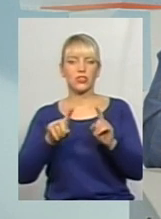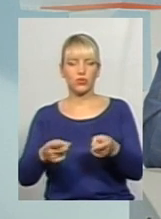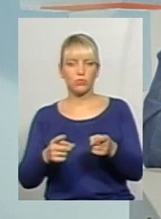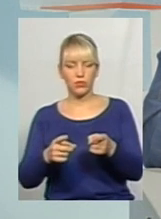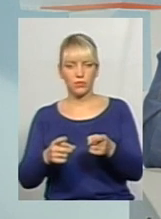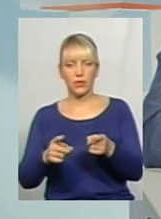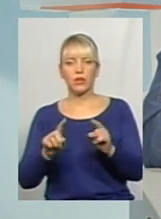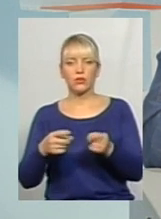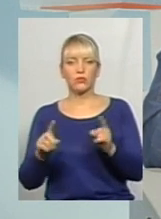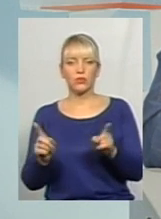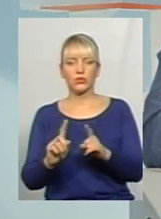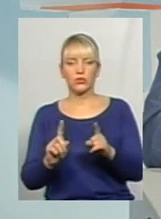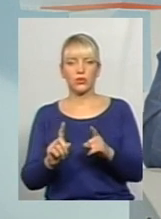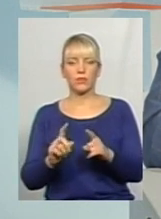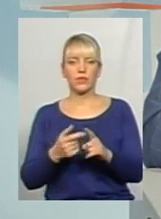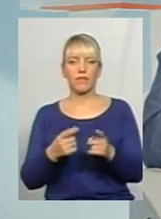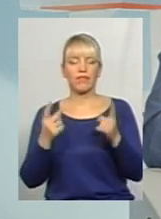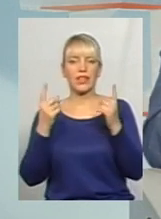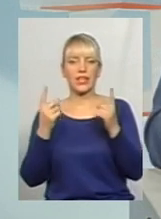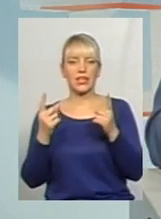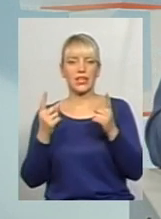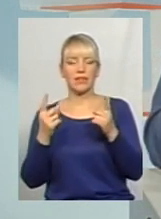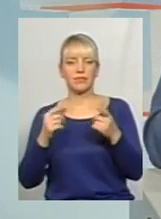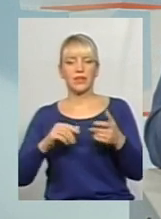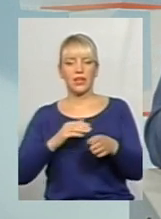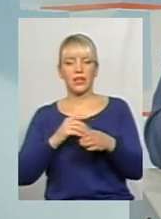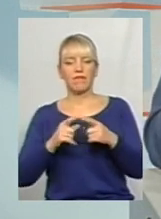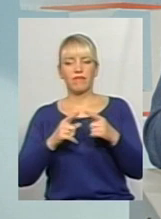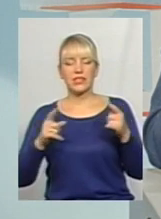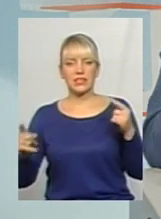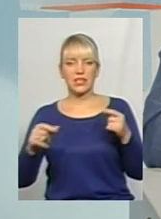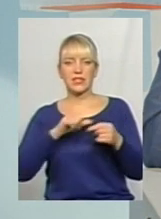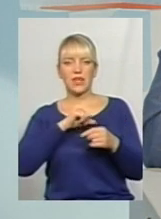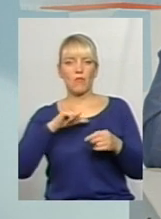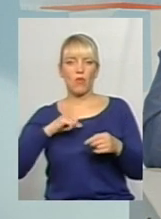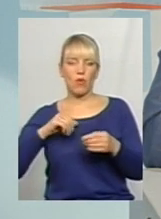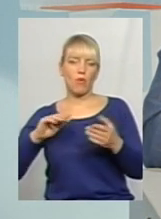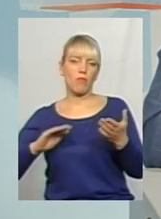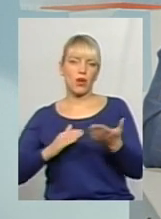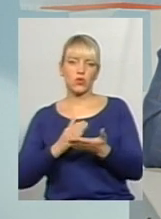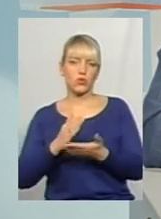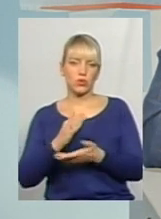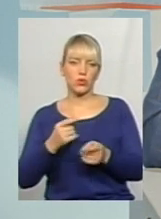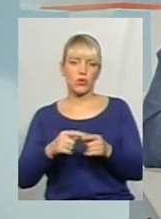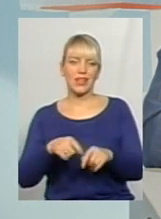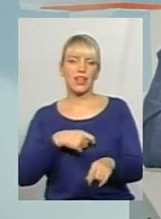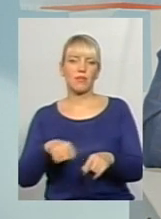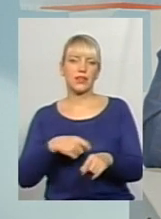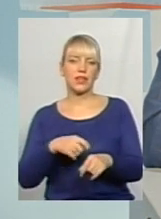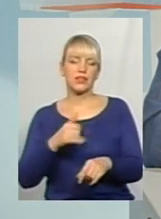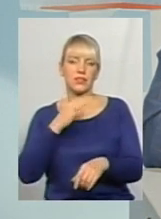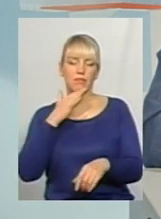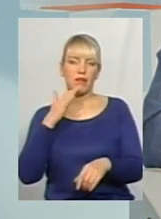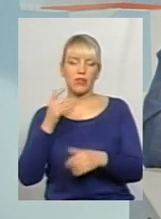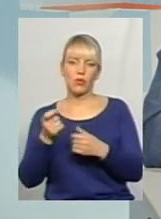дуже велика відстань самого маршруту, великий кілометраж, і багато